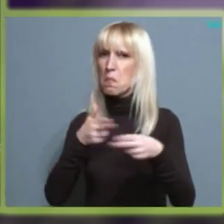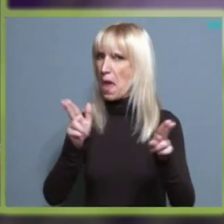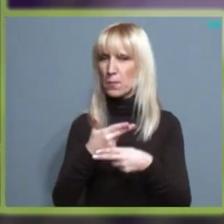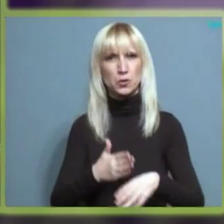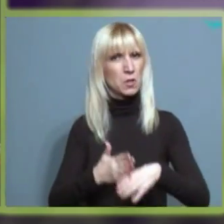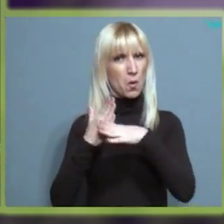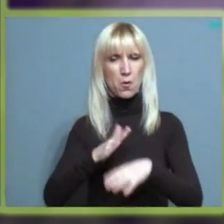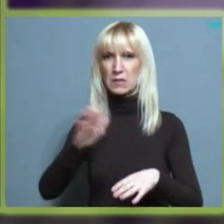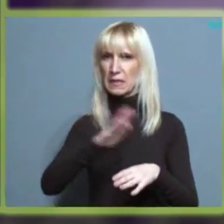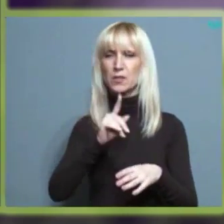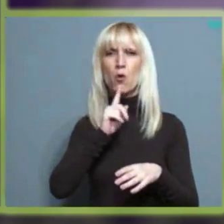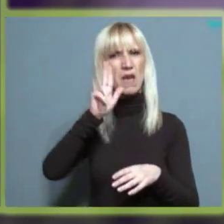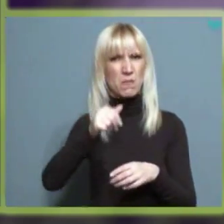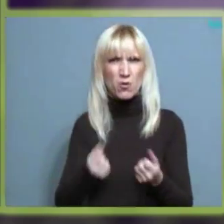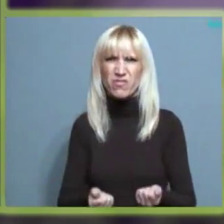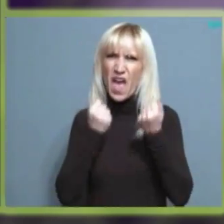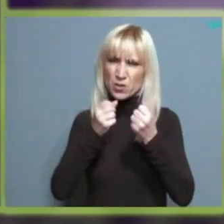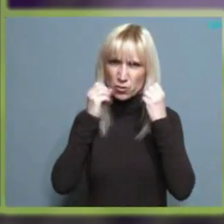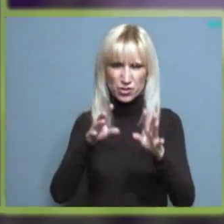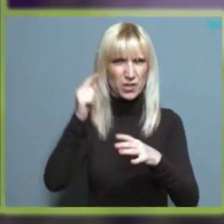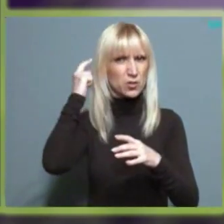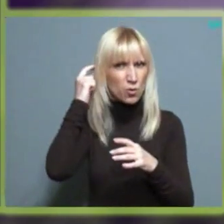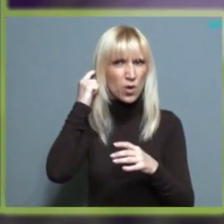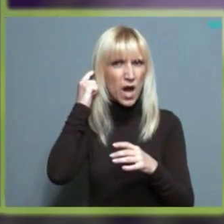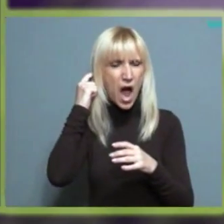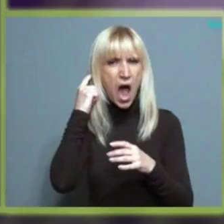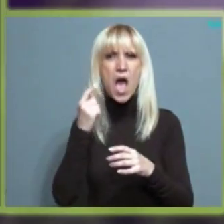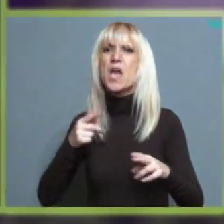težim oštećenjem sluha i udruženim smetnjama u razvoju.